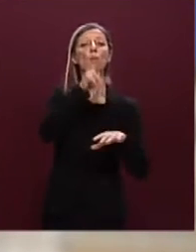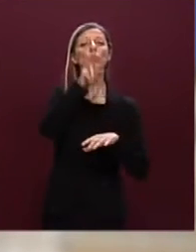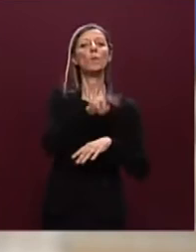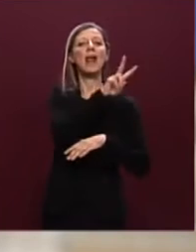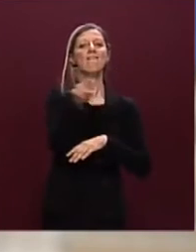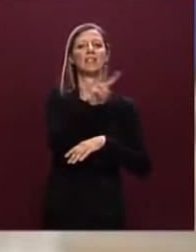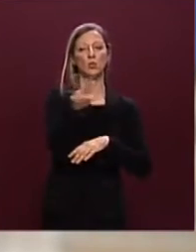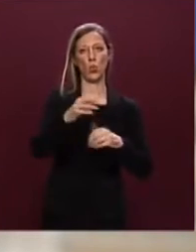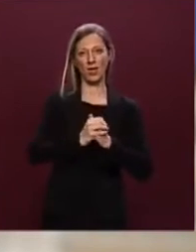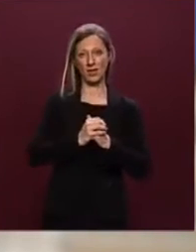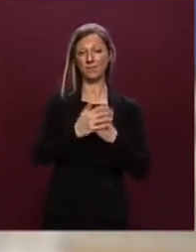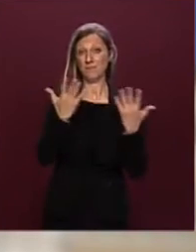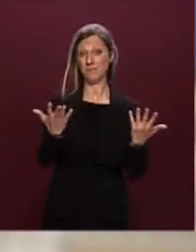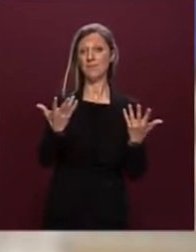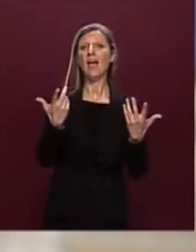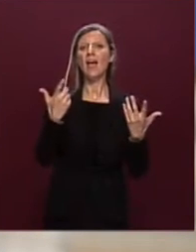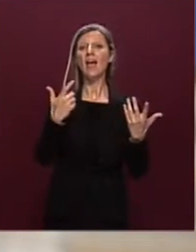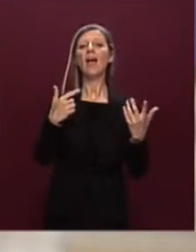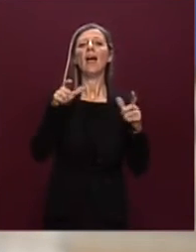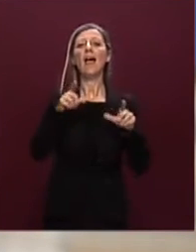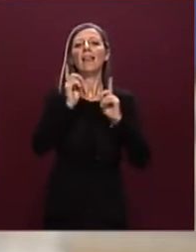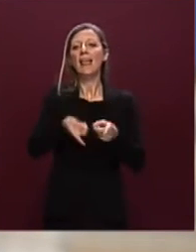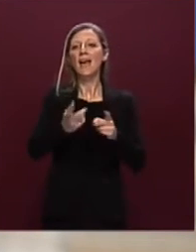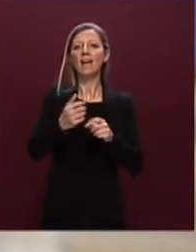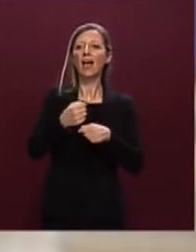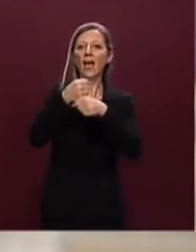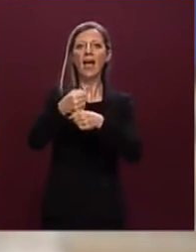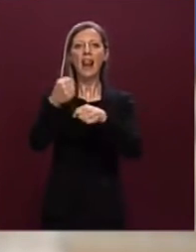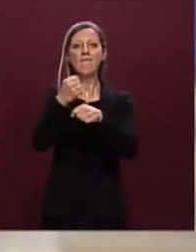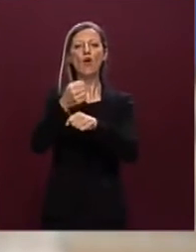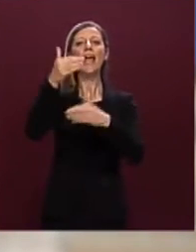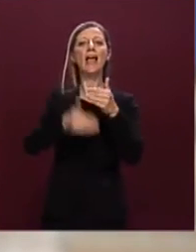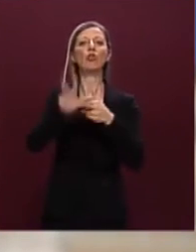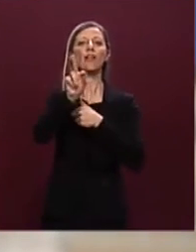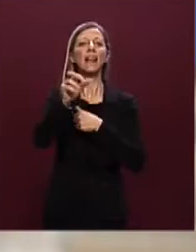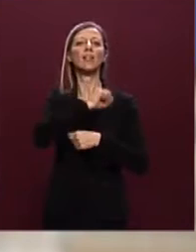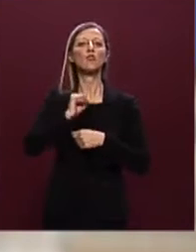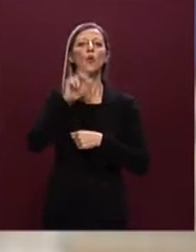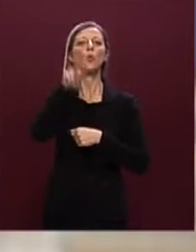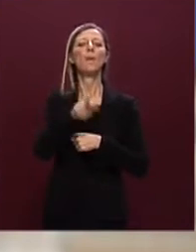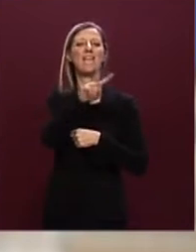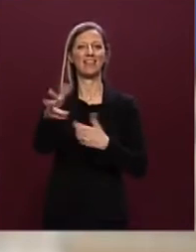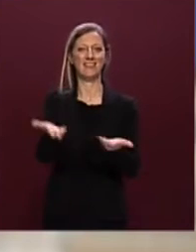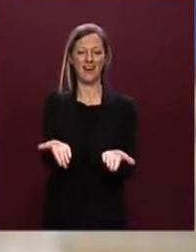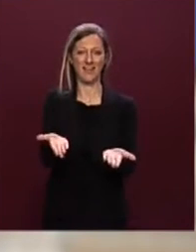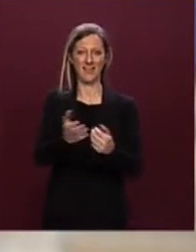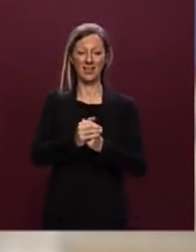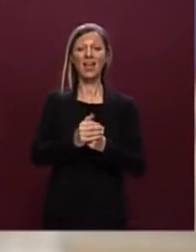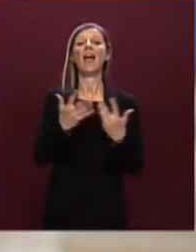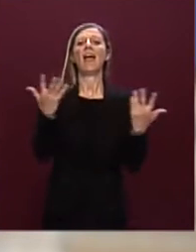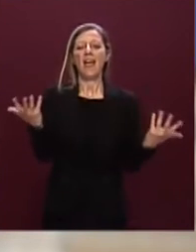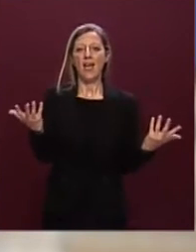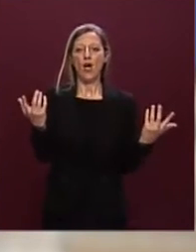2022 e occorre affidare i lavori entro il giugno il 30 giugno del 2023 allora